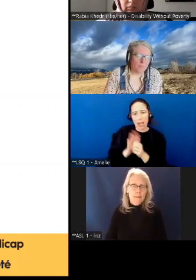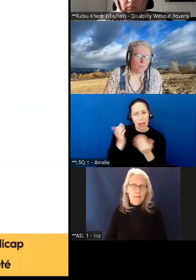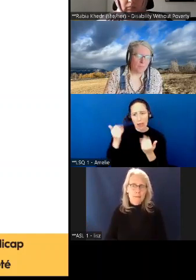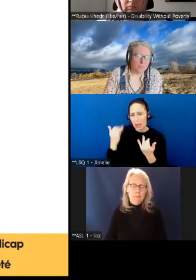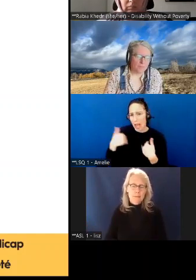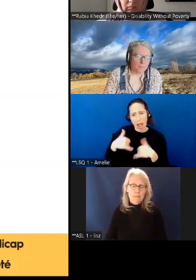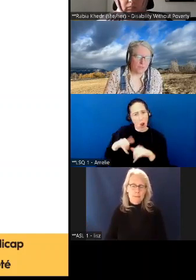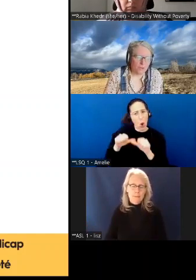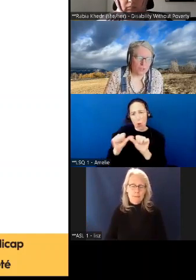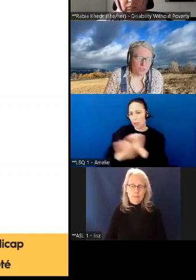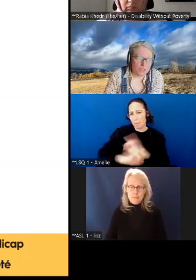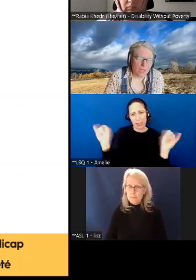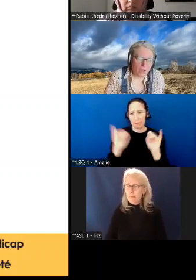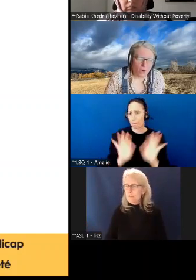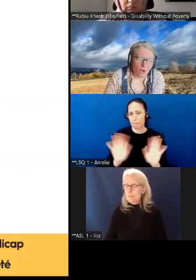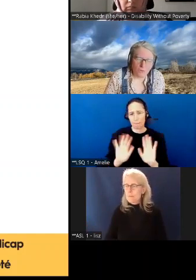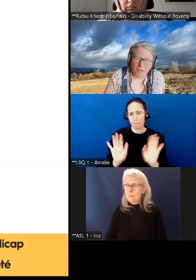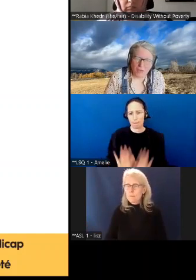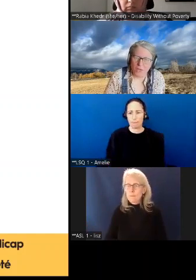Et donc,